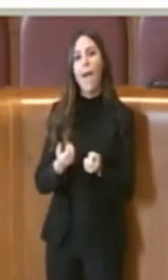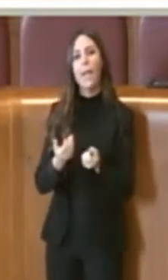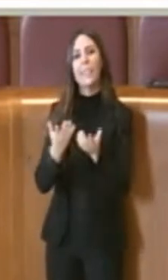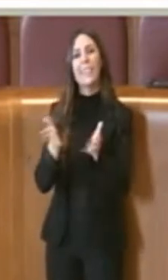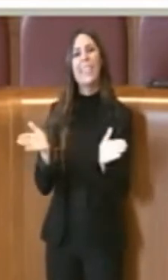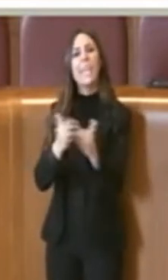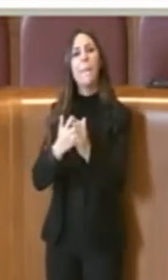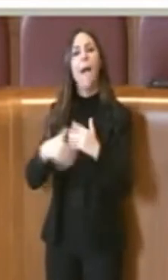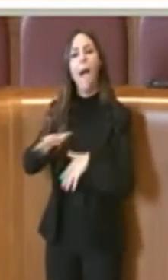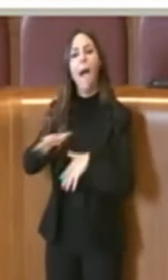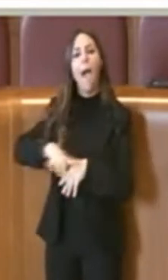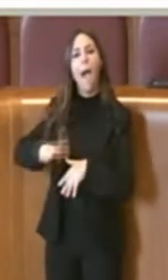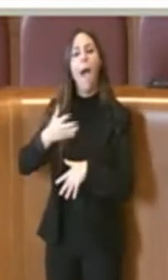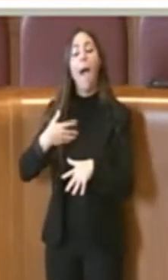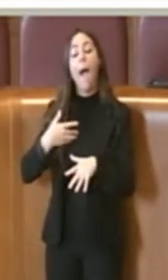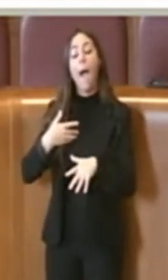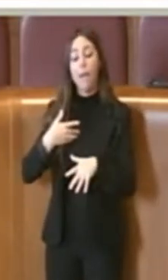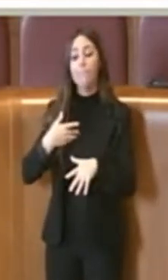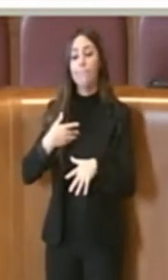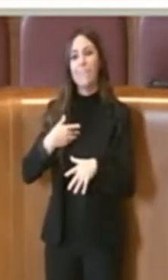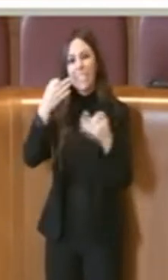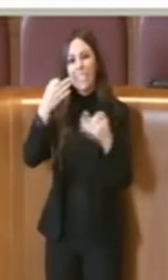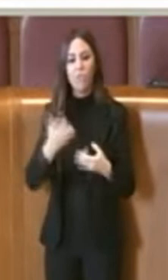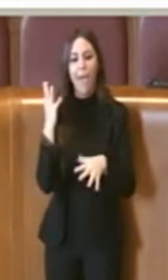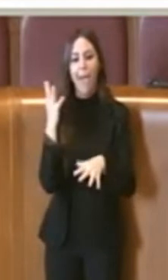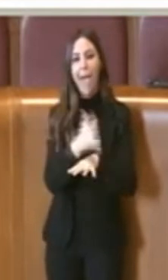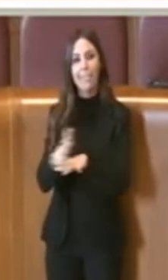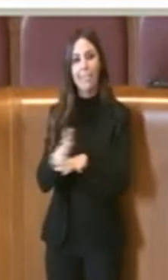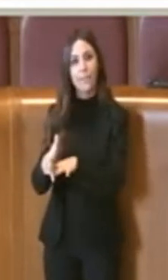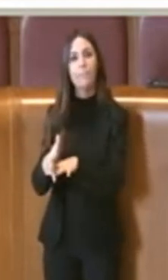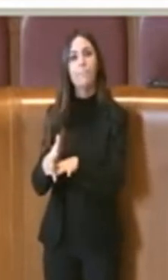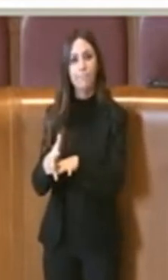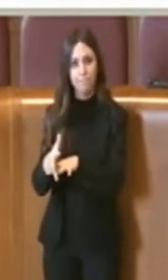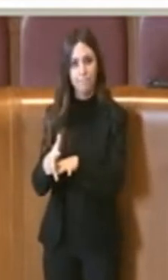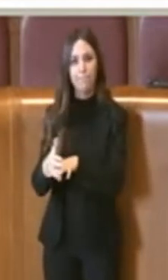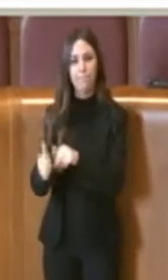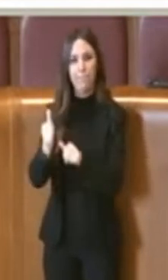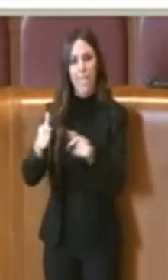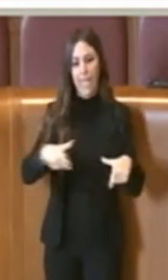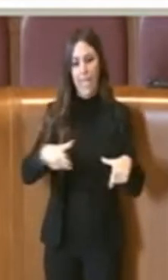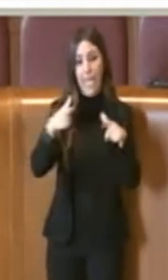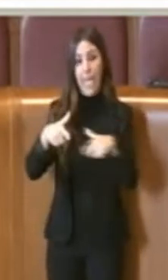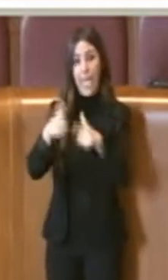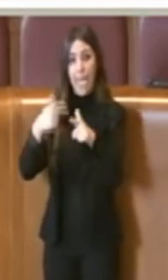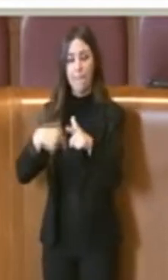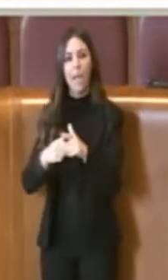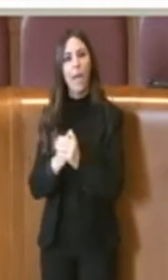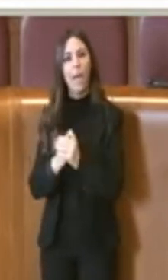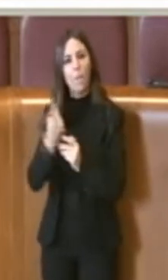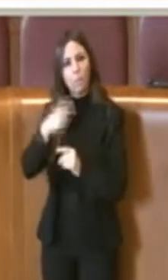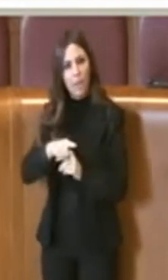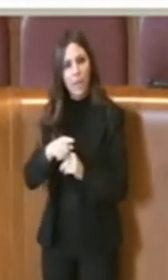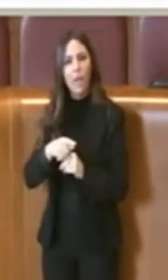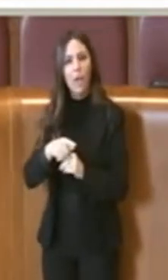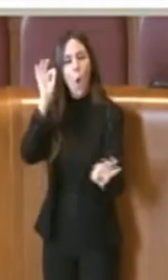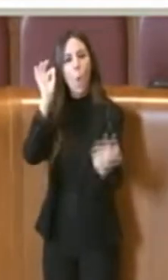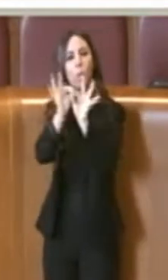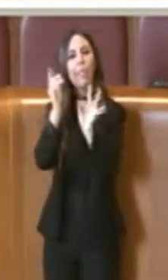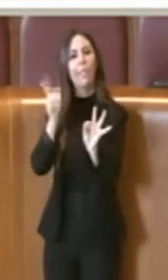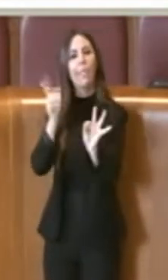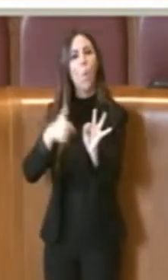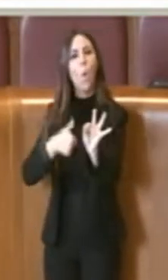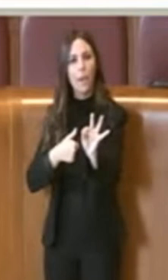insomma gli interventi ovviamente da fare prima di ogni tipo di potatura, questo per permettere innanzitutto ovviamente